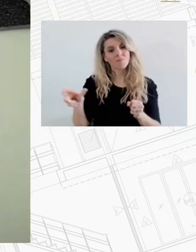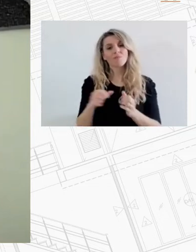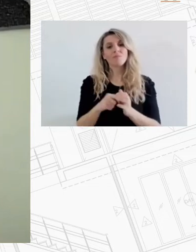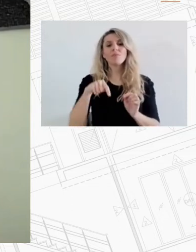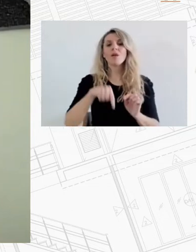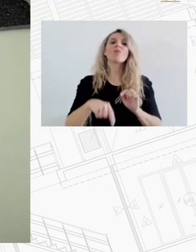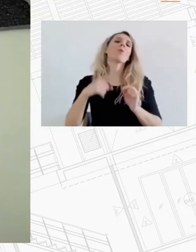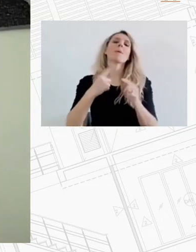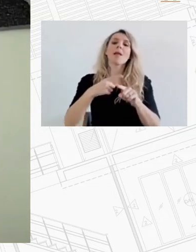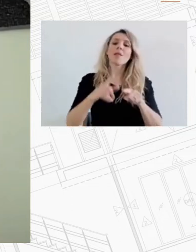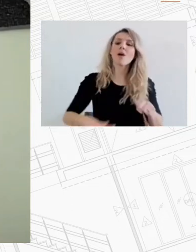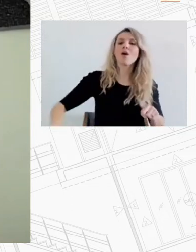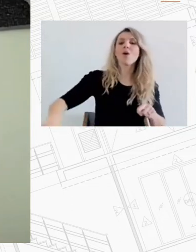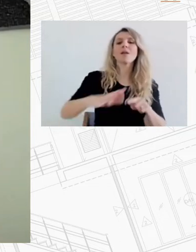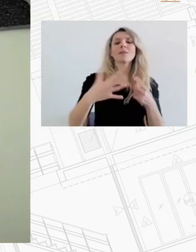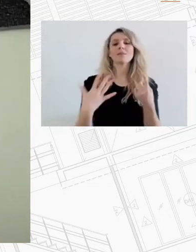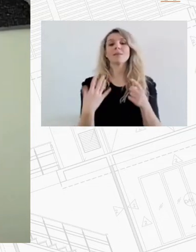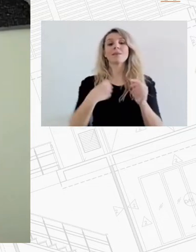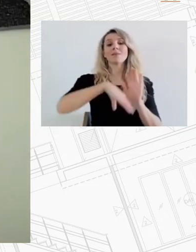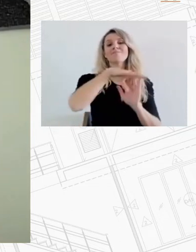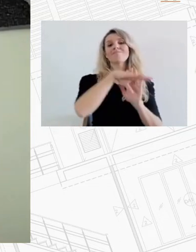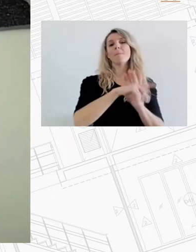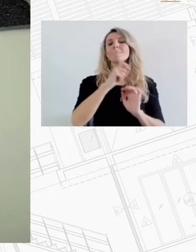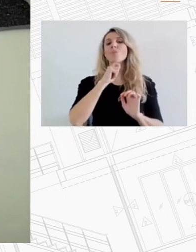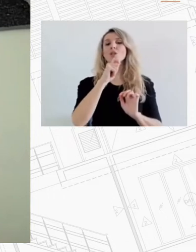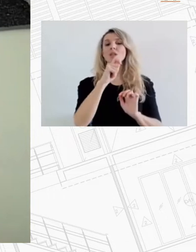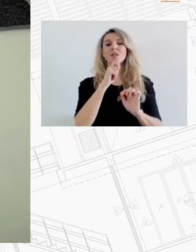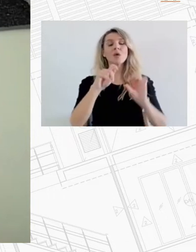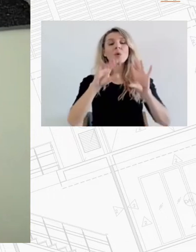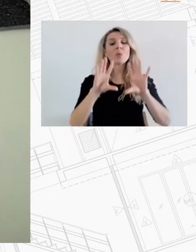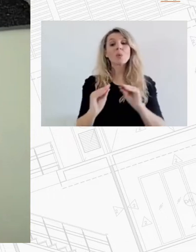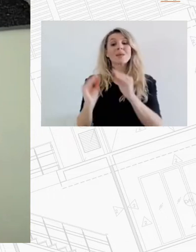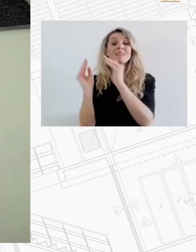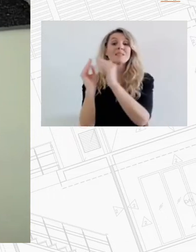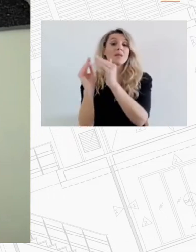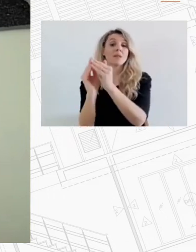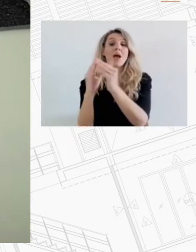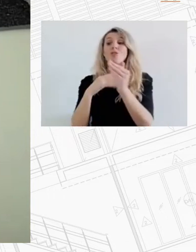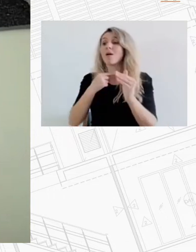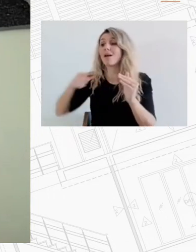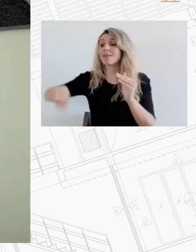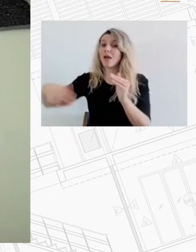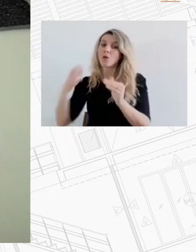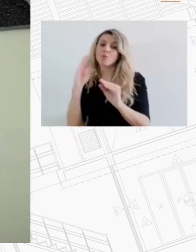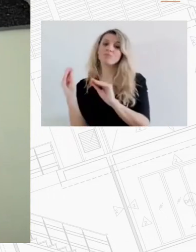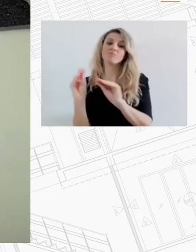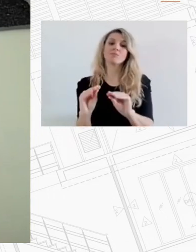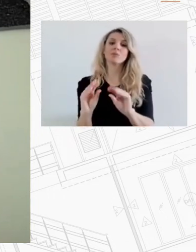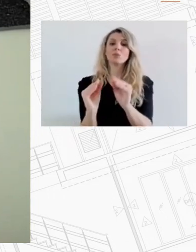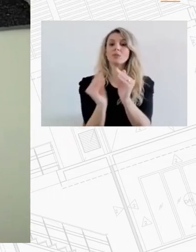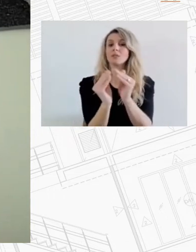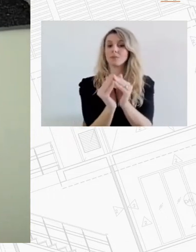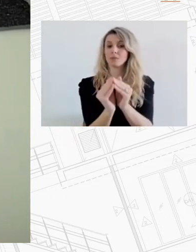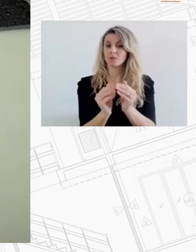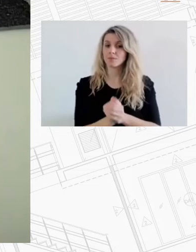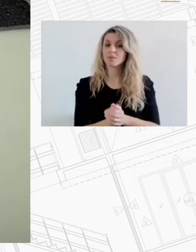για την προσιτή και κοινωνική κατοικία οφείλει αντίστοιχα να ξεκινήσει από τη διάγνωση καταρχήν των αναγκών σε